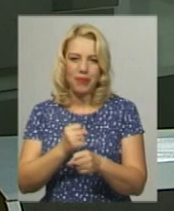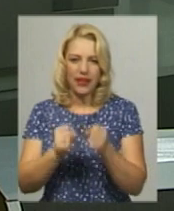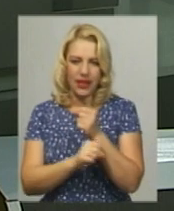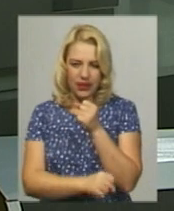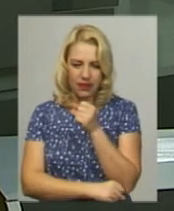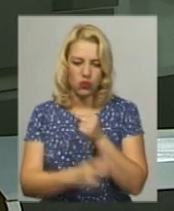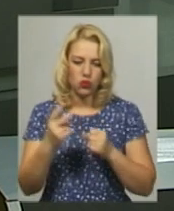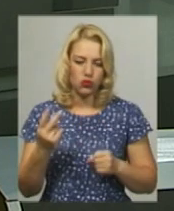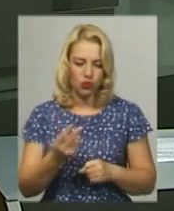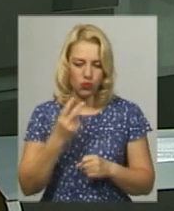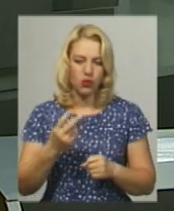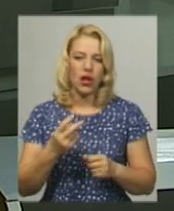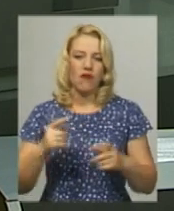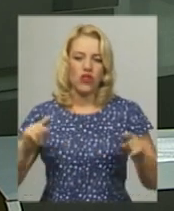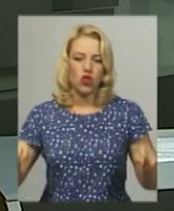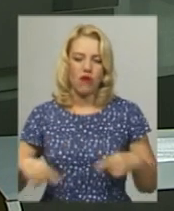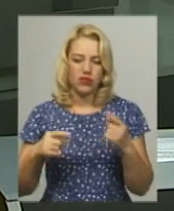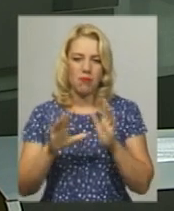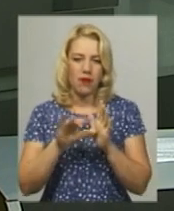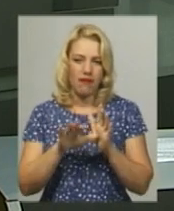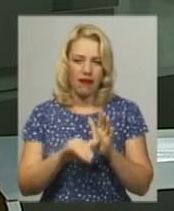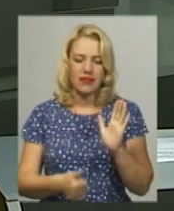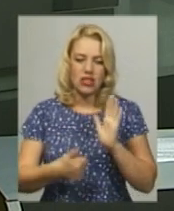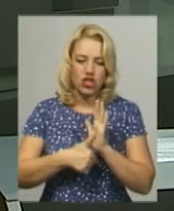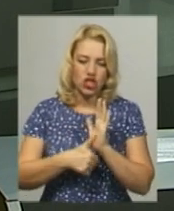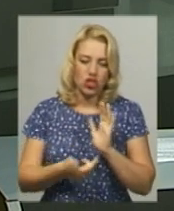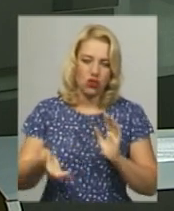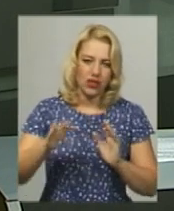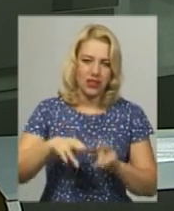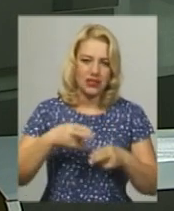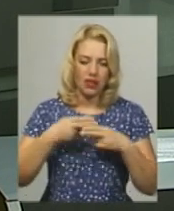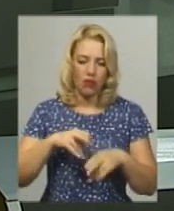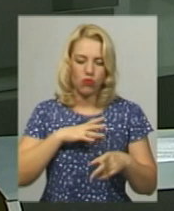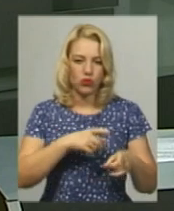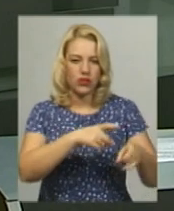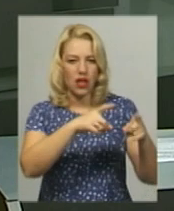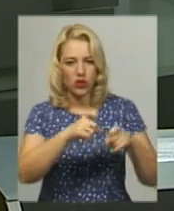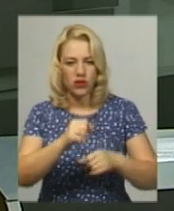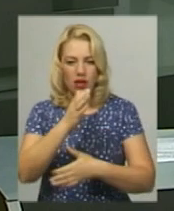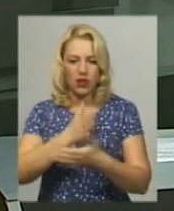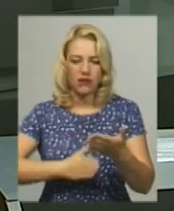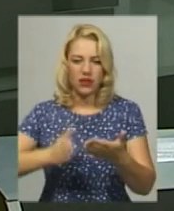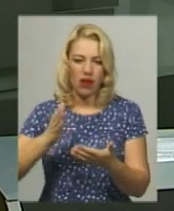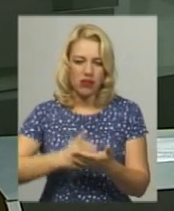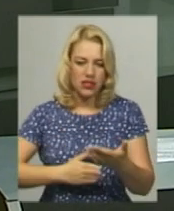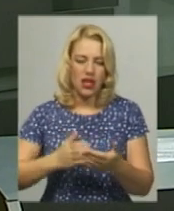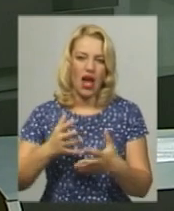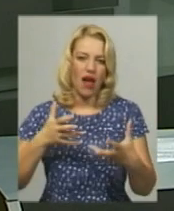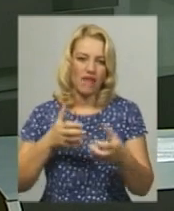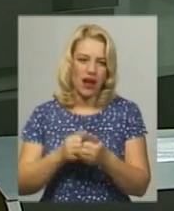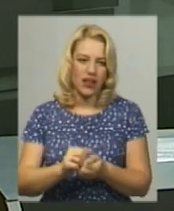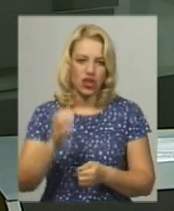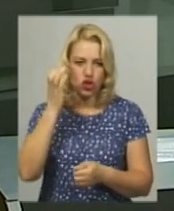-відновлювальних бригадах і шість одиниць техніки було залучено на ліквідацію аварії Чернолівського водогону, каже Станіслав